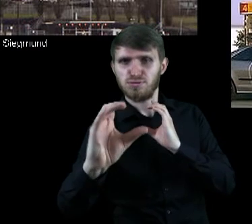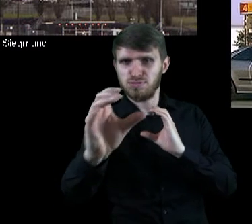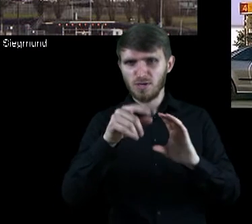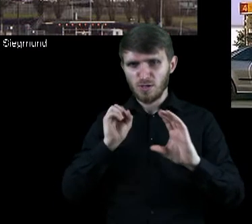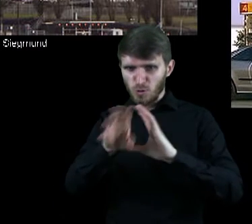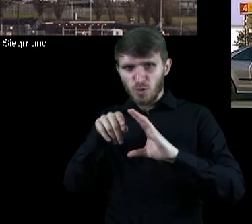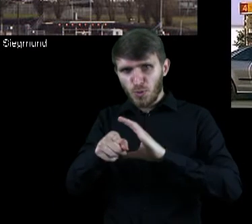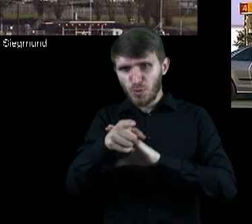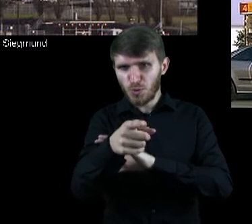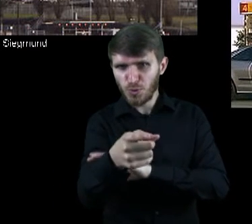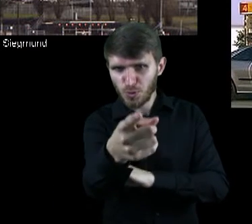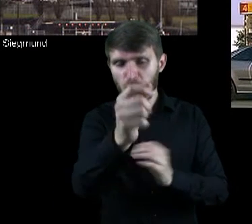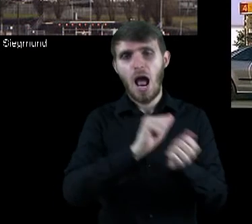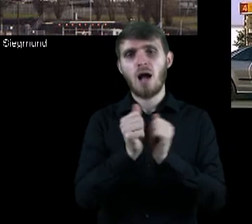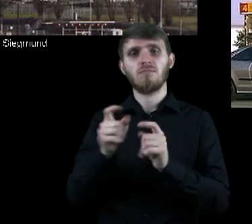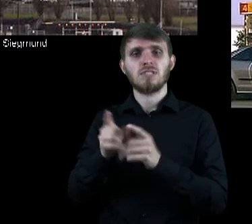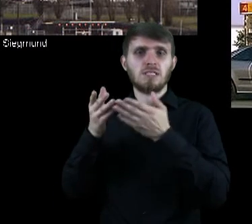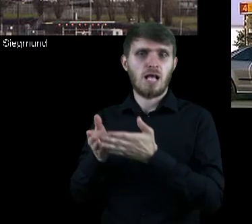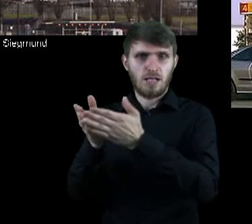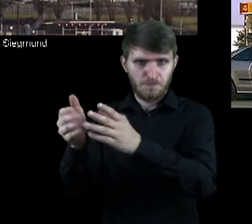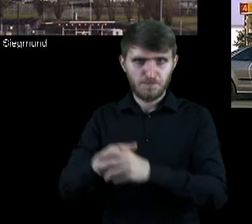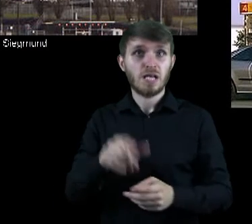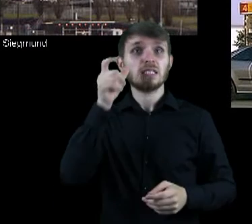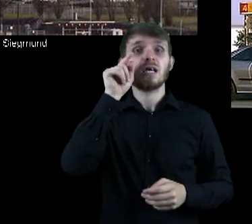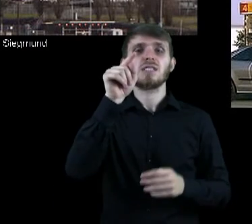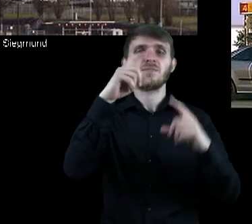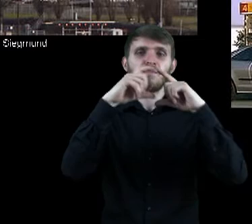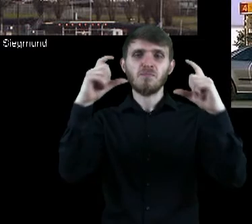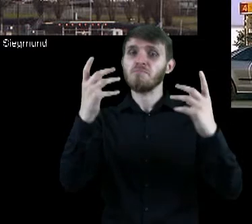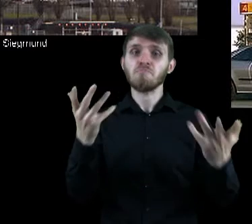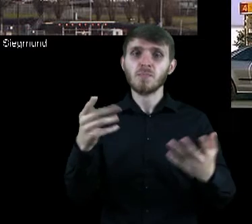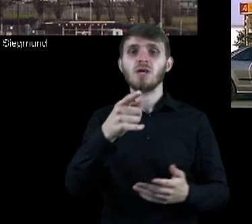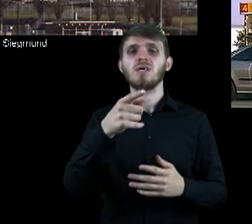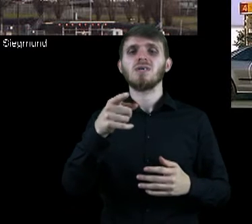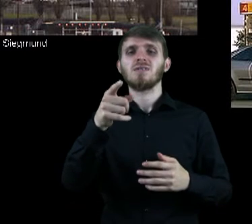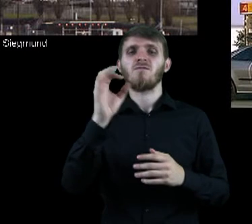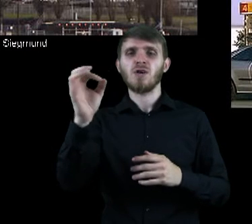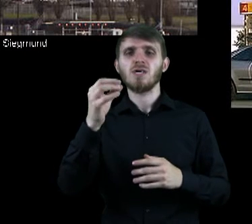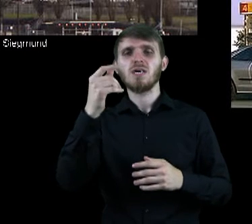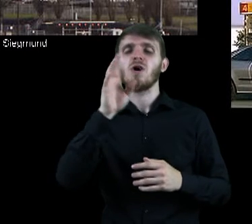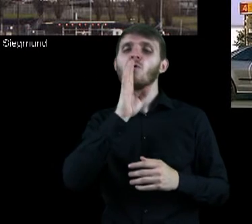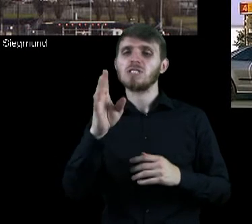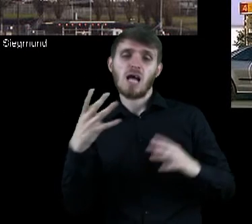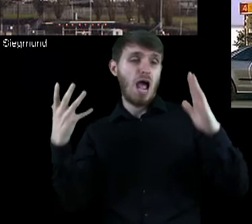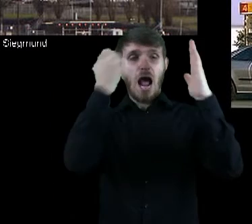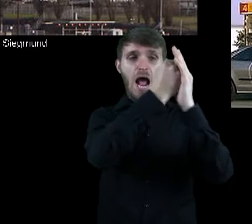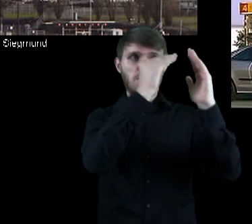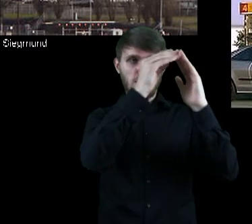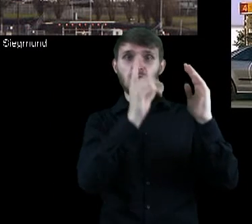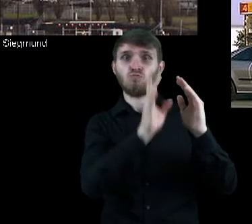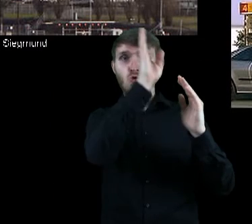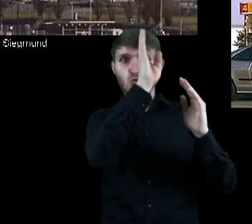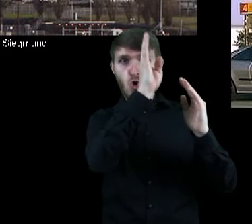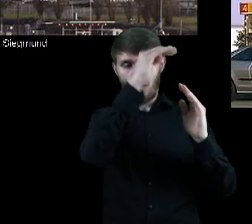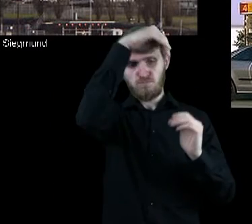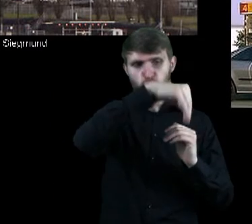odbywa się zwykle przez sieć ropociągów albo na pokładzie tankowca. To zdjęcie przedstawia główny ropociąg Alaski, zwany